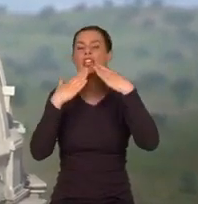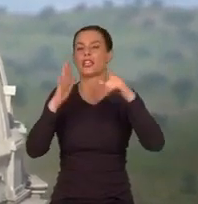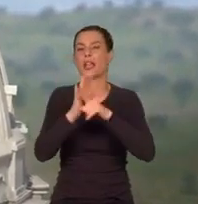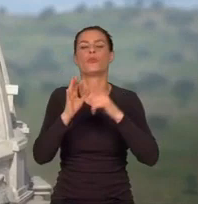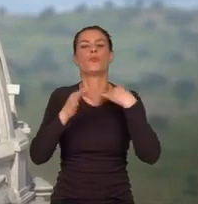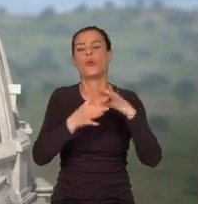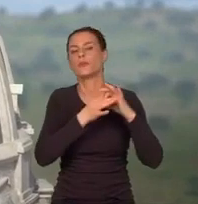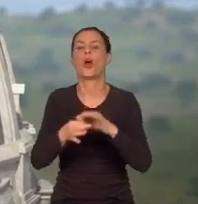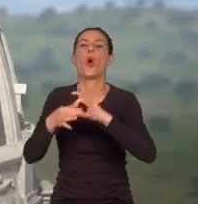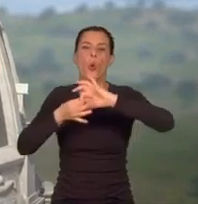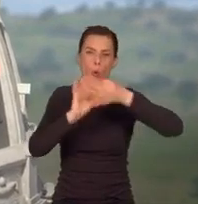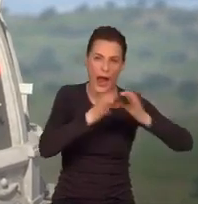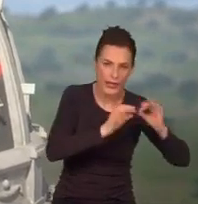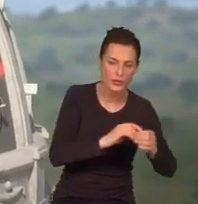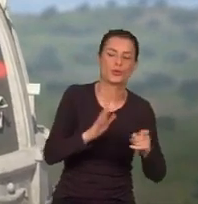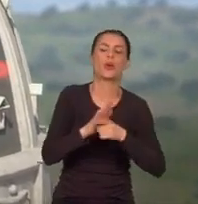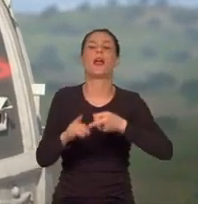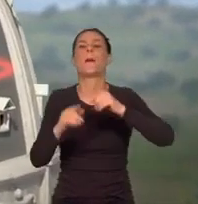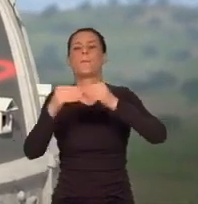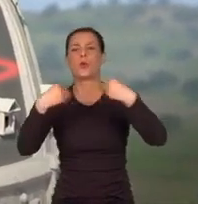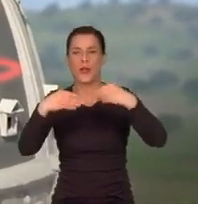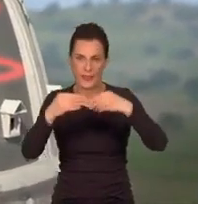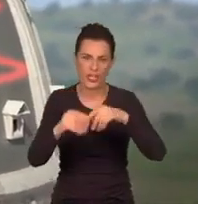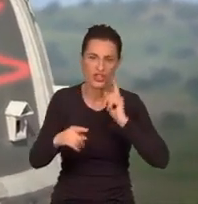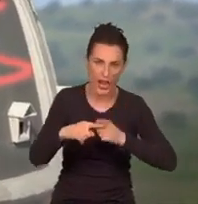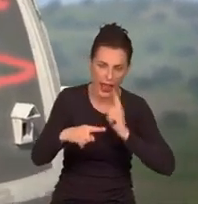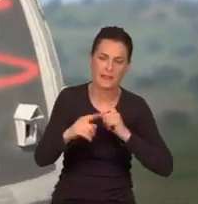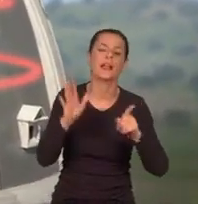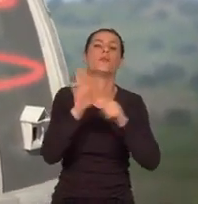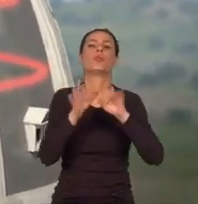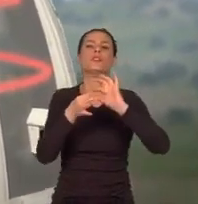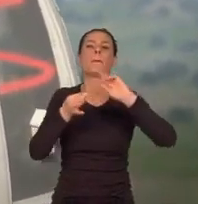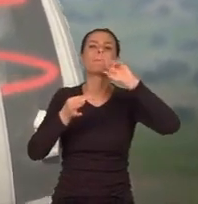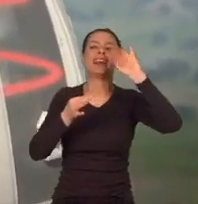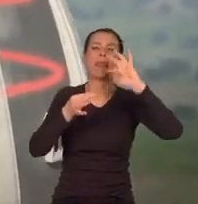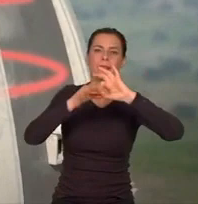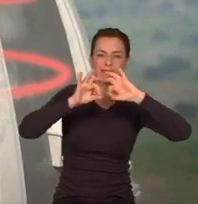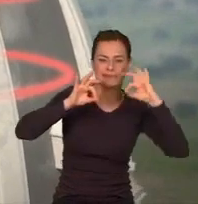Łańcuchami, żelaznymi płytami i prętami łączącymi główne elementy.